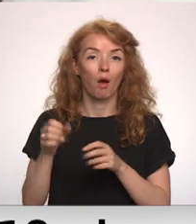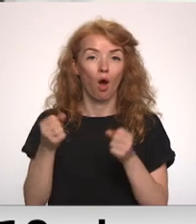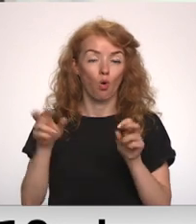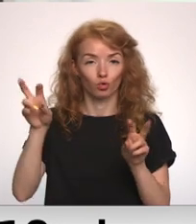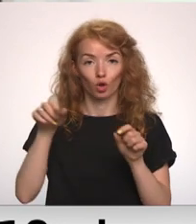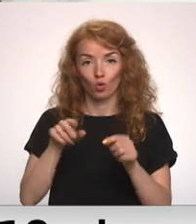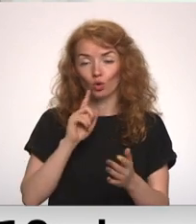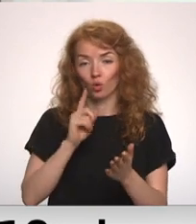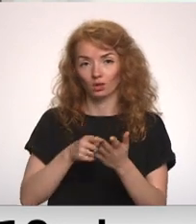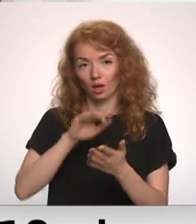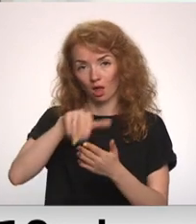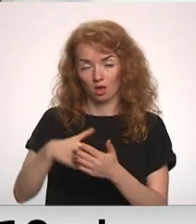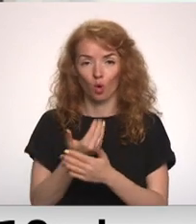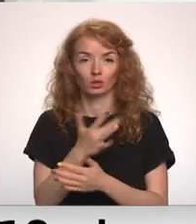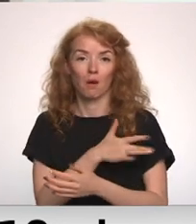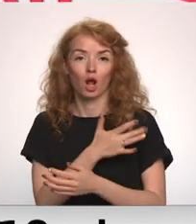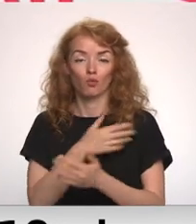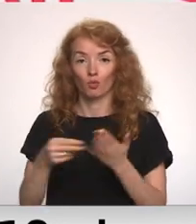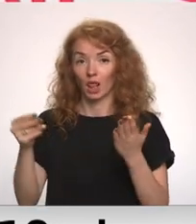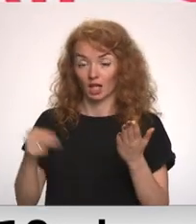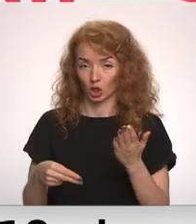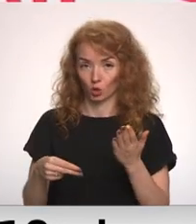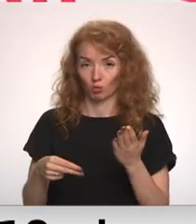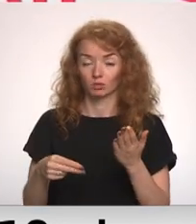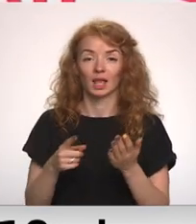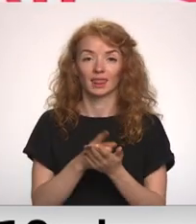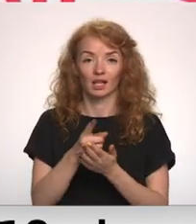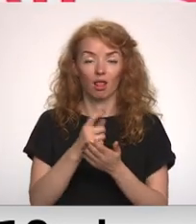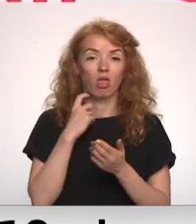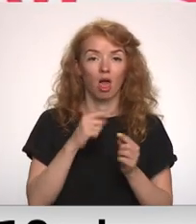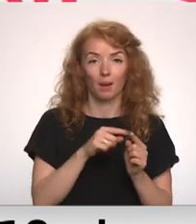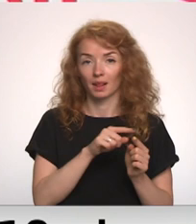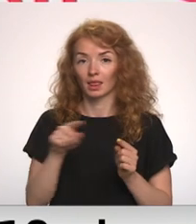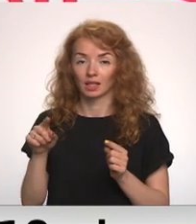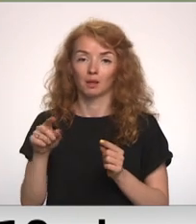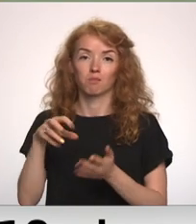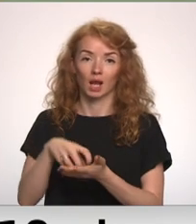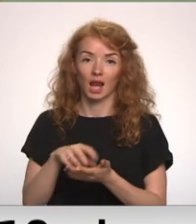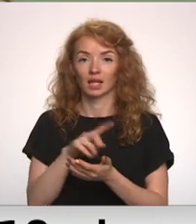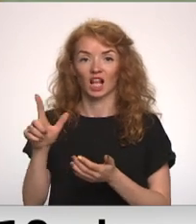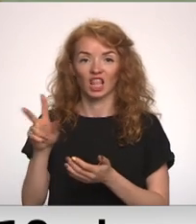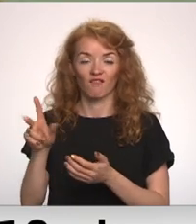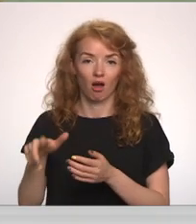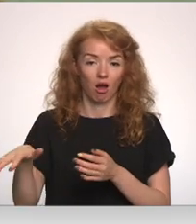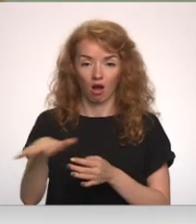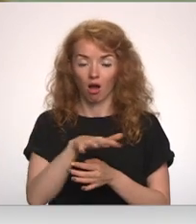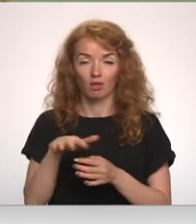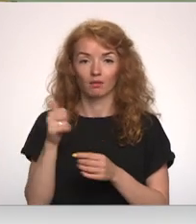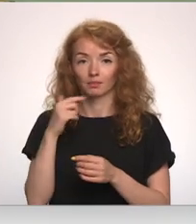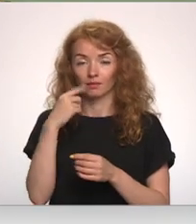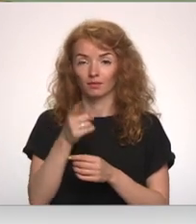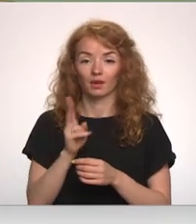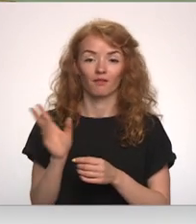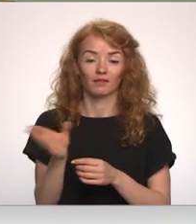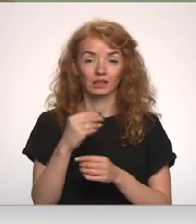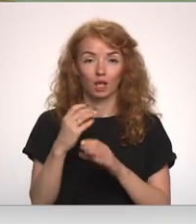jaunais sabiedriskā transporta pakalpojumu līgums maršetu tīklā Jākapels preļi Līvāni. Līgums saistībās ir rasījis, ka visi jauni